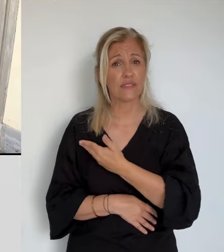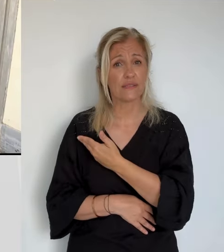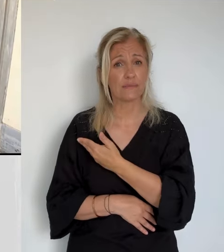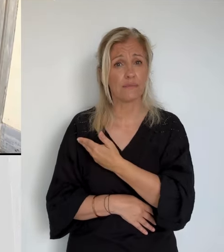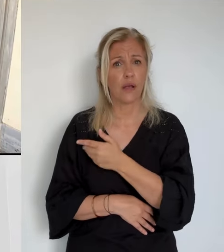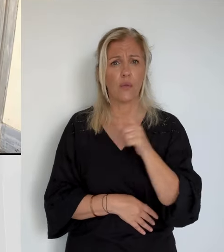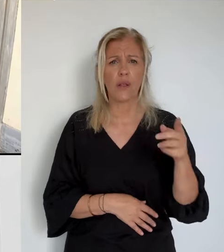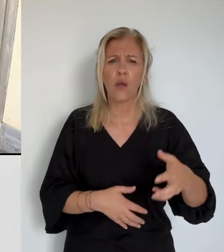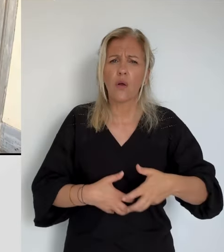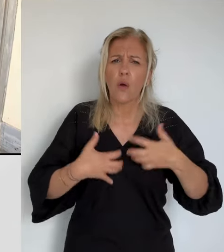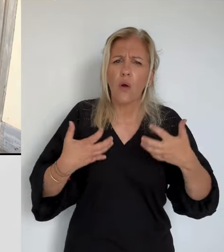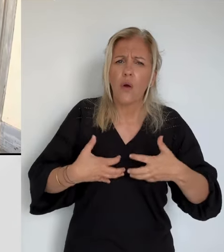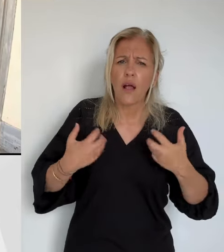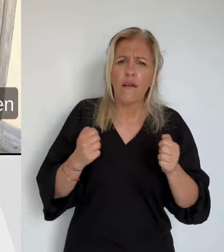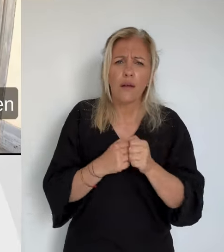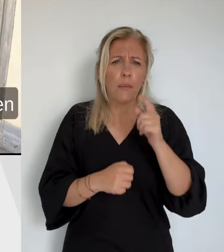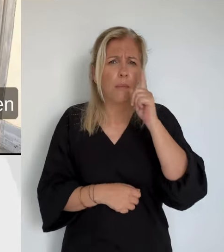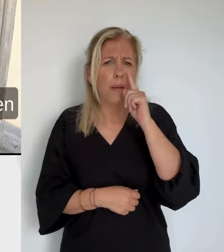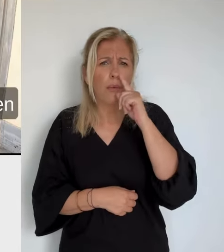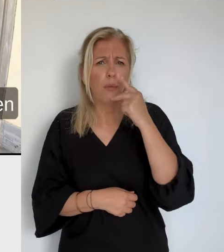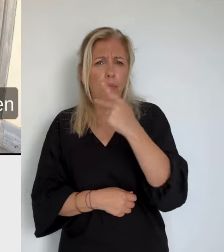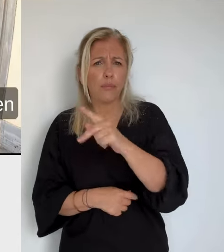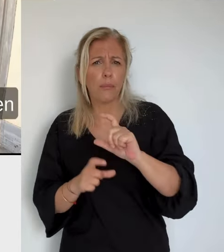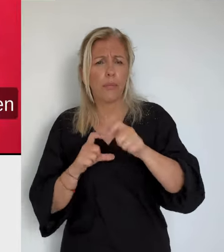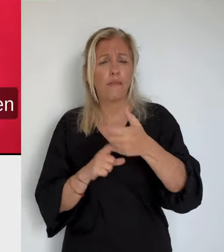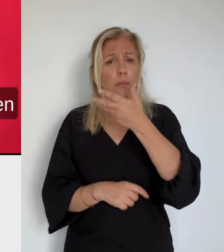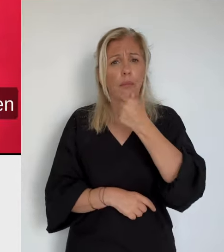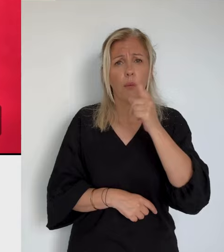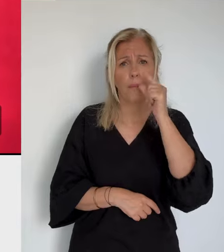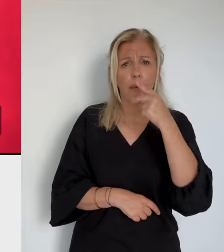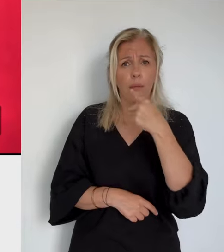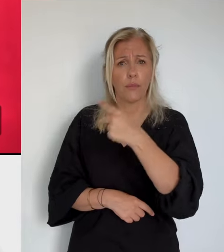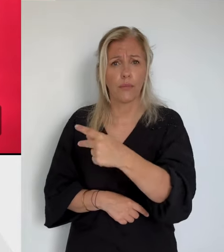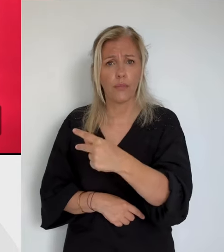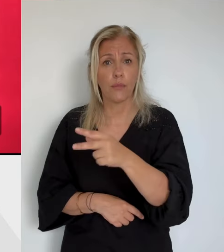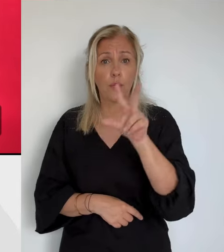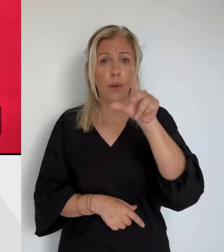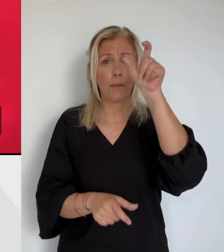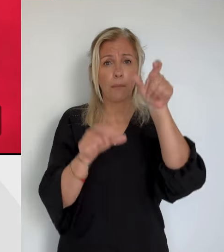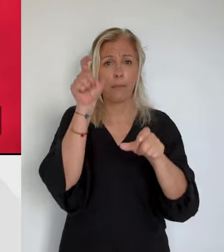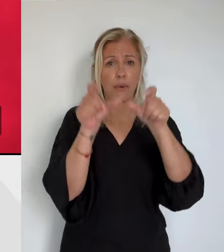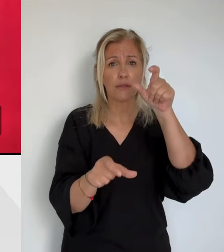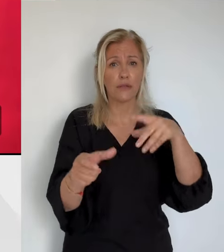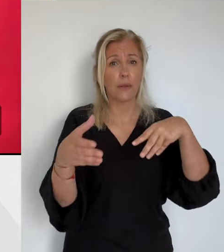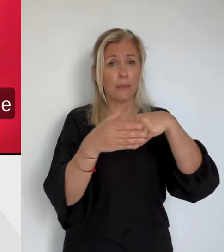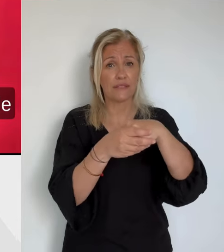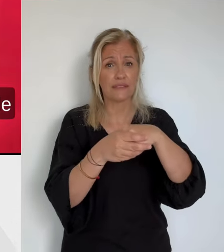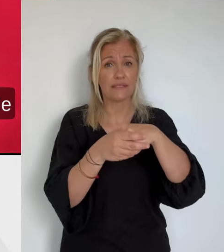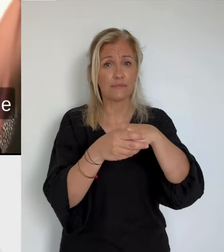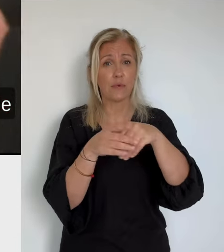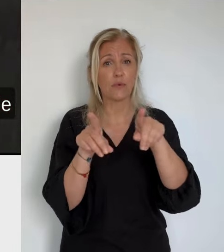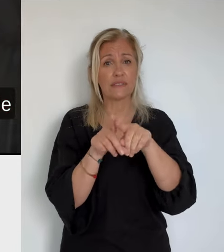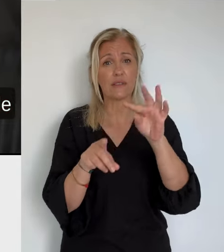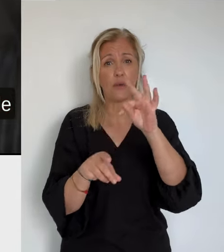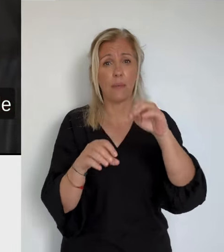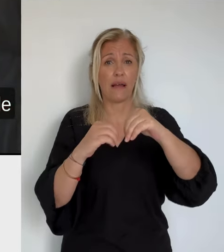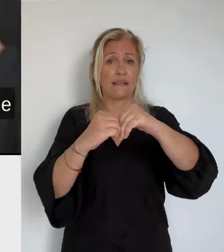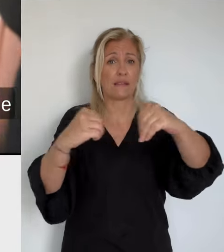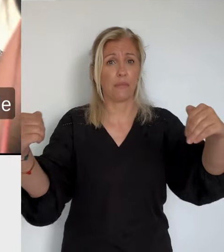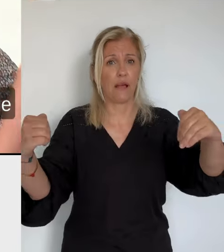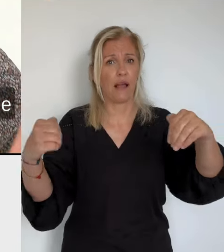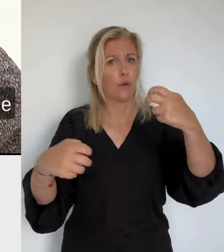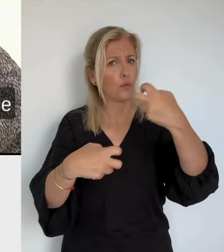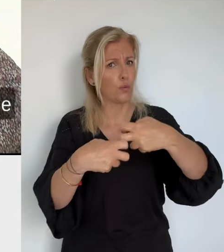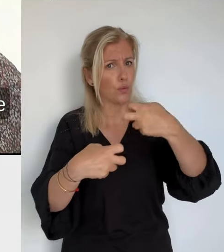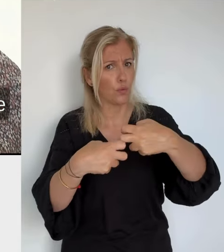'est là que d'après les témoignages, Mathieu Iblot, la victime, est d'abord venue pour s'en prendre à sa mère, puis à son beau-père. Il aura fallu l'intervention musclée